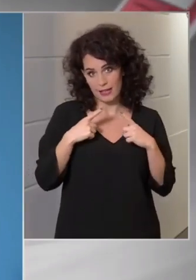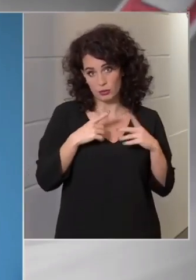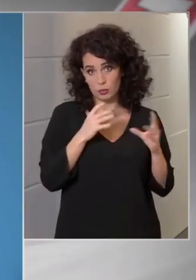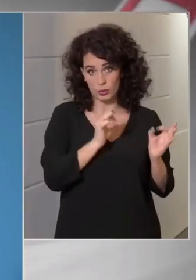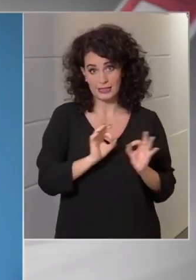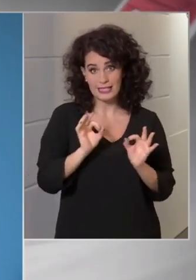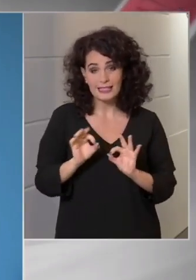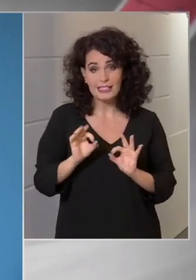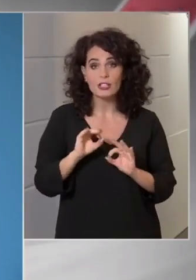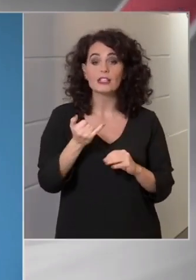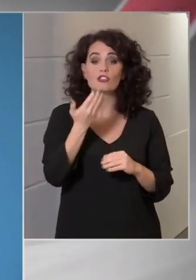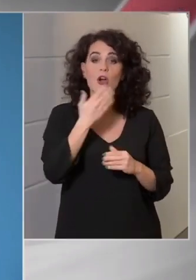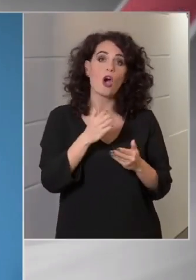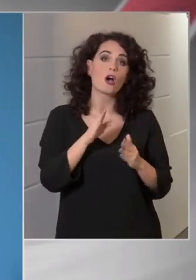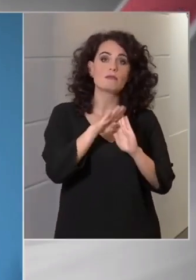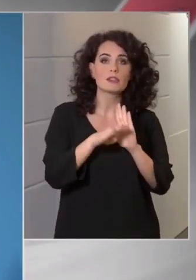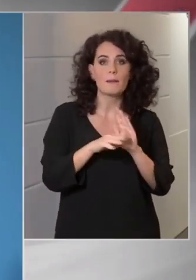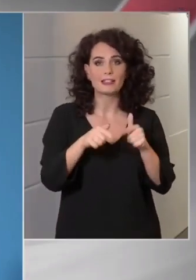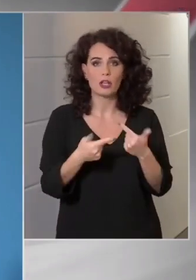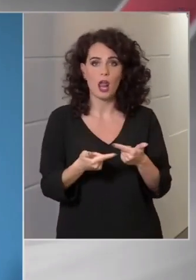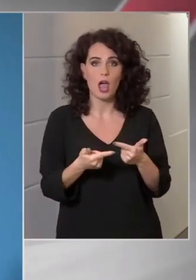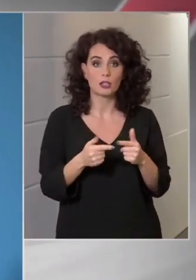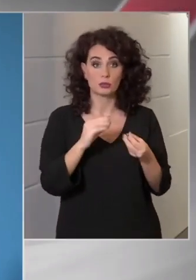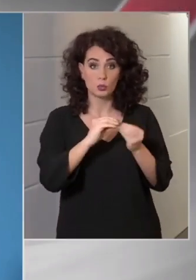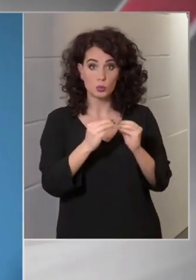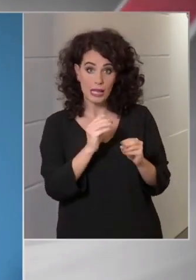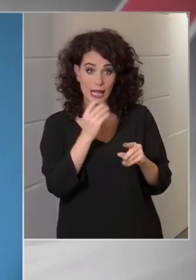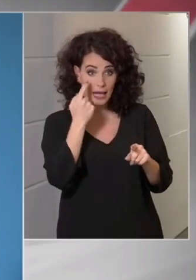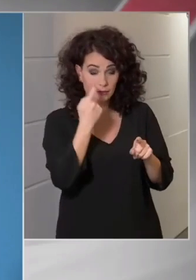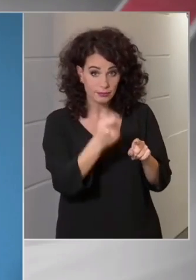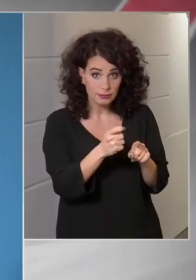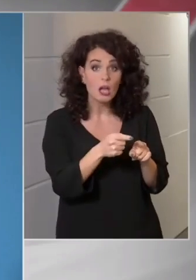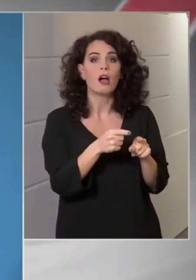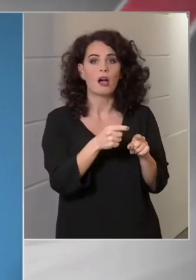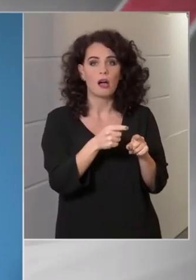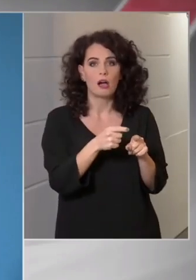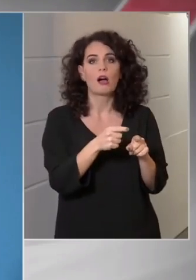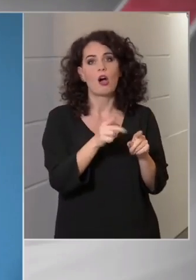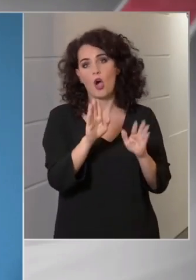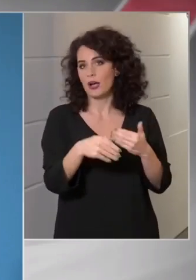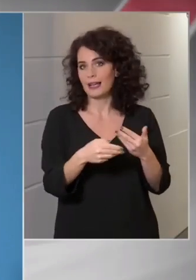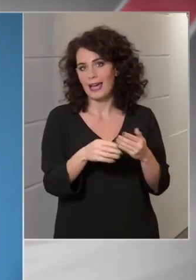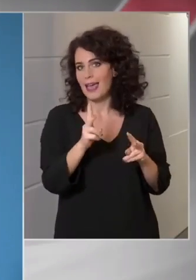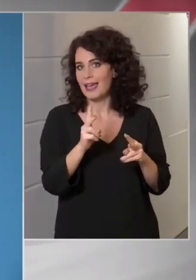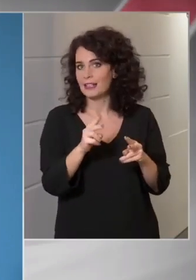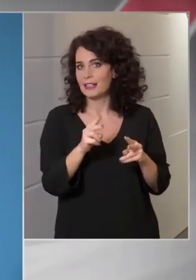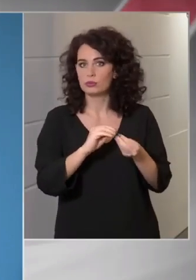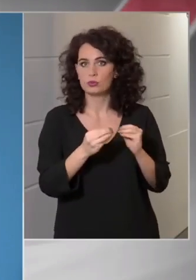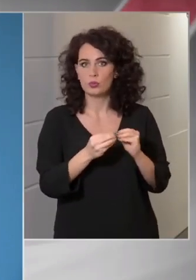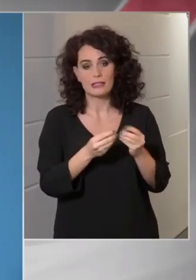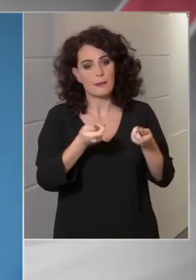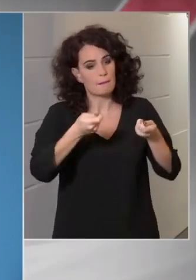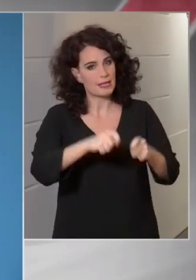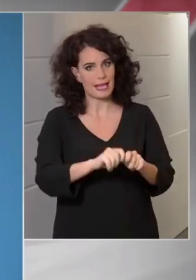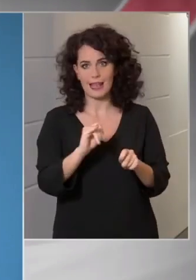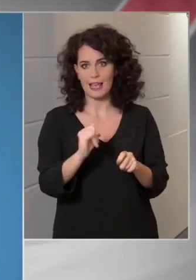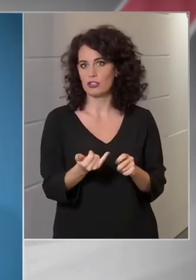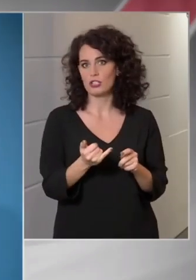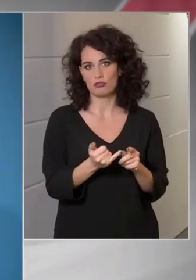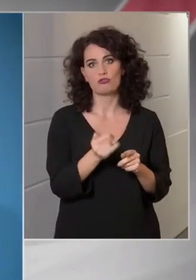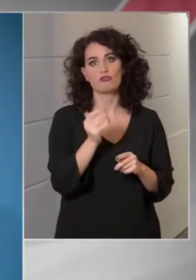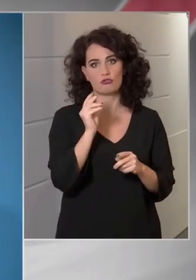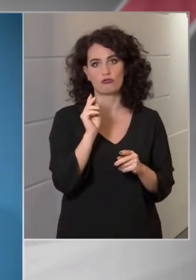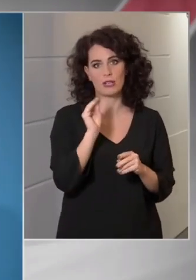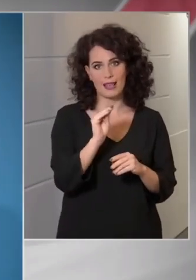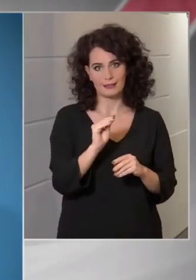és egy szabálytalan üzletnél a rendőri intézkedést követő eljárás végén akár az érintett üzlet bezárását is jelentheti ez.